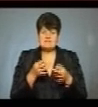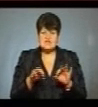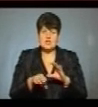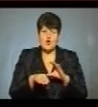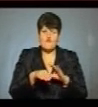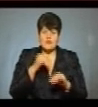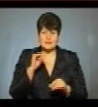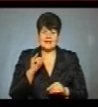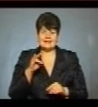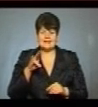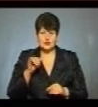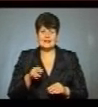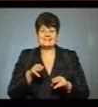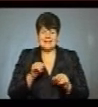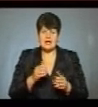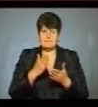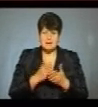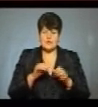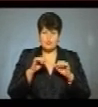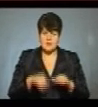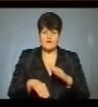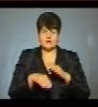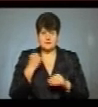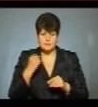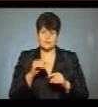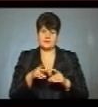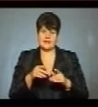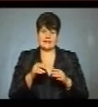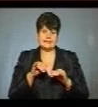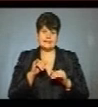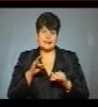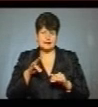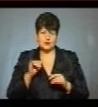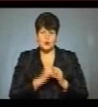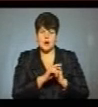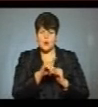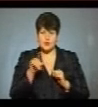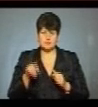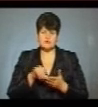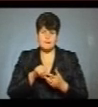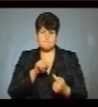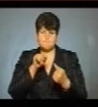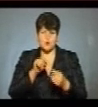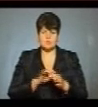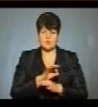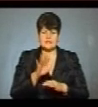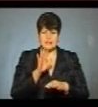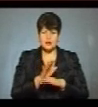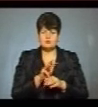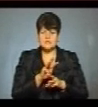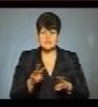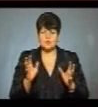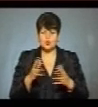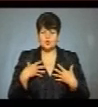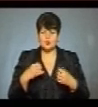інтернатури. Так, маю право на вибір, інтернатуру кожному». Вони виступили проти проєкту наказу Міністерства охорони здоров'я